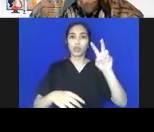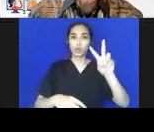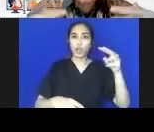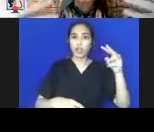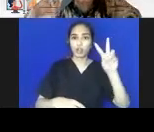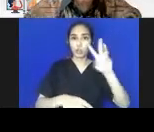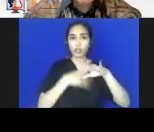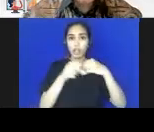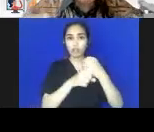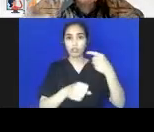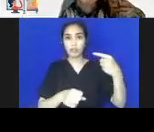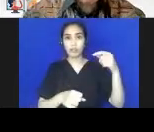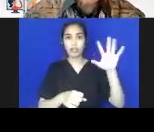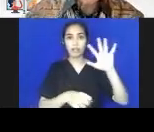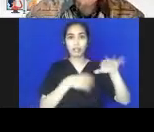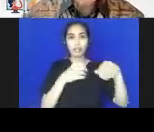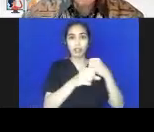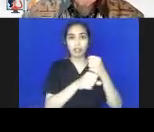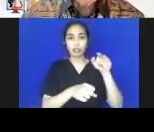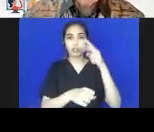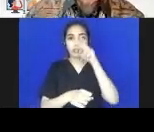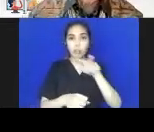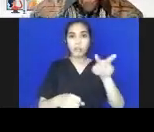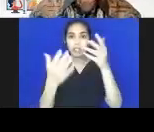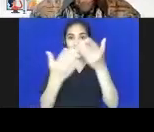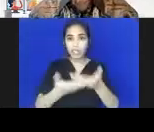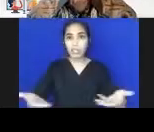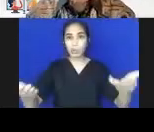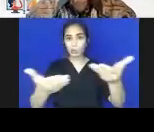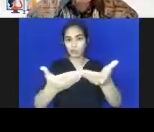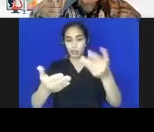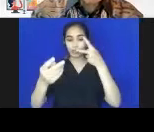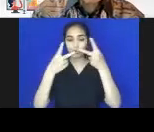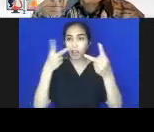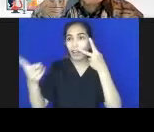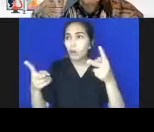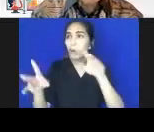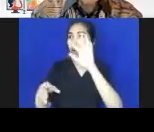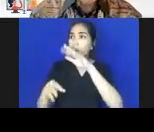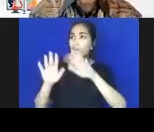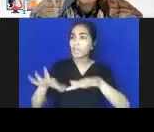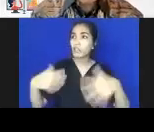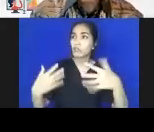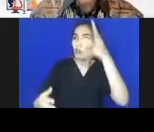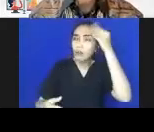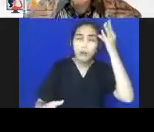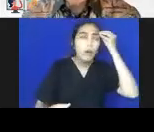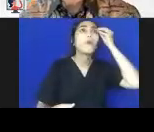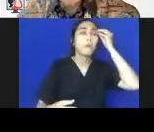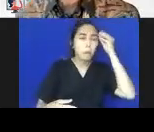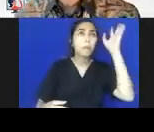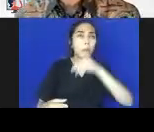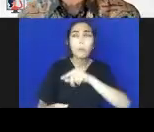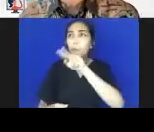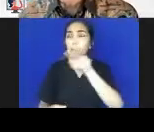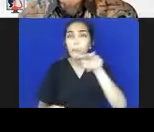mengekspresikan bagaimana dia melihat lingkungannya. Kemudian kebugaran mereka mulai agak terbangun karena mereka makin